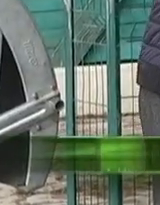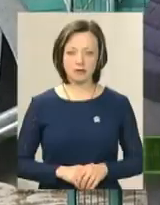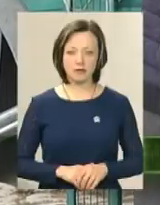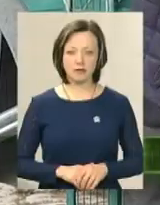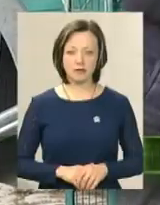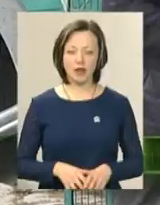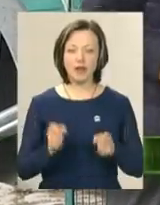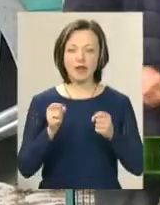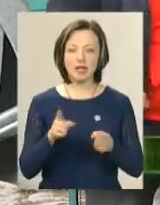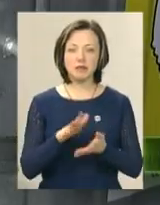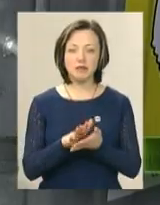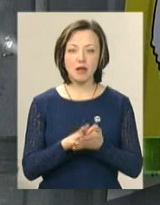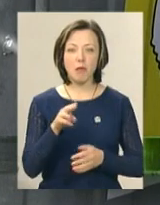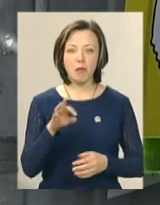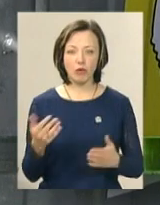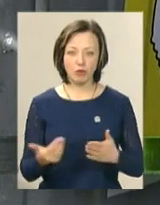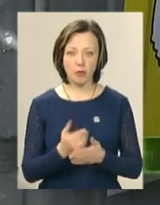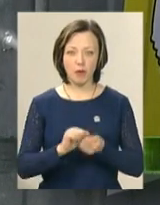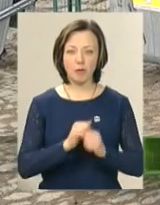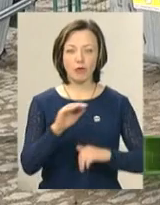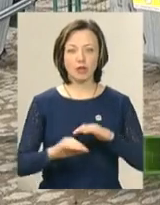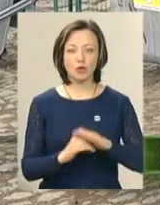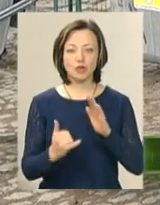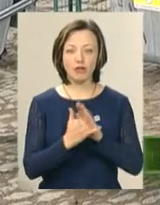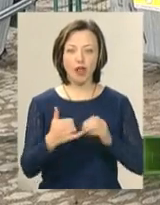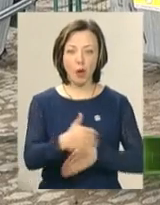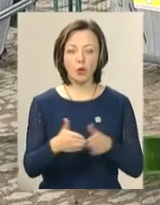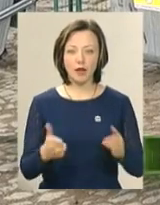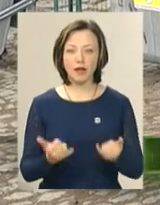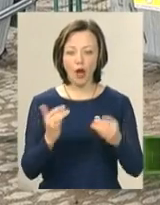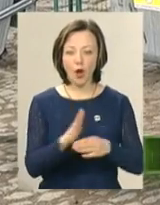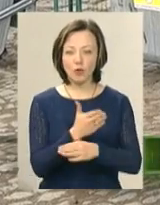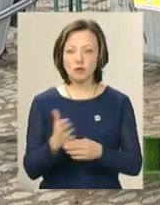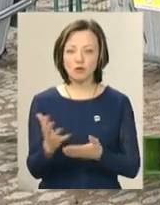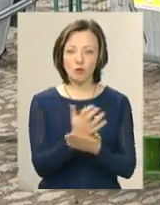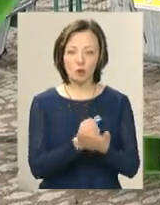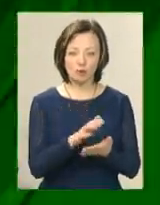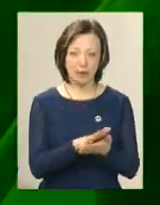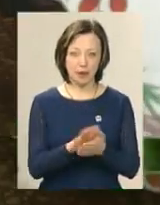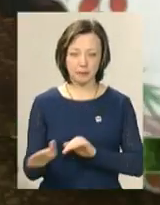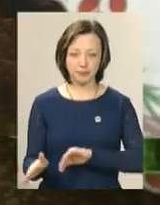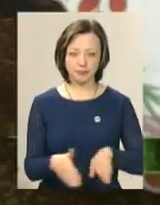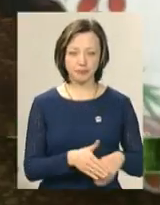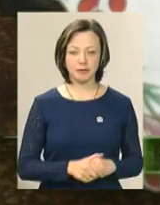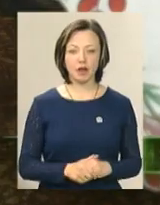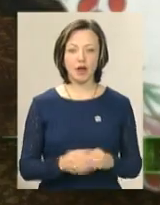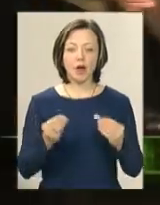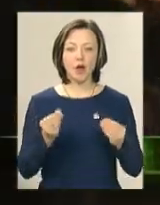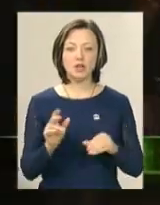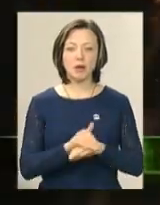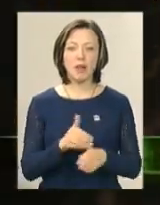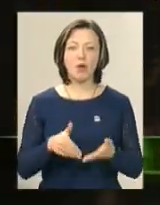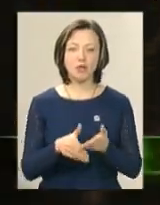Викидати сміття по-новому у Кам'янці-Подільському встановили контейнери для роздільного збору непотребу. Гроші на